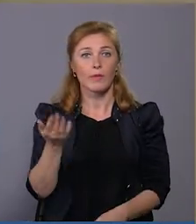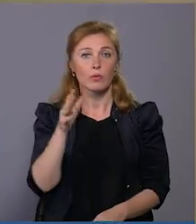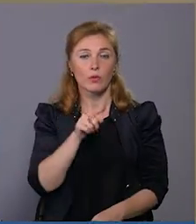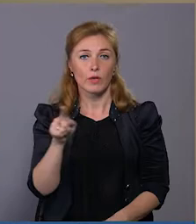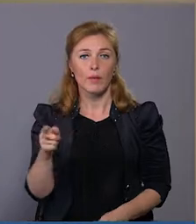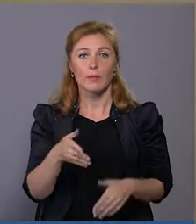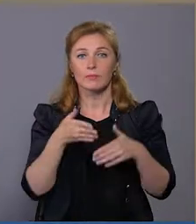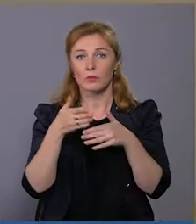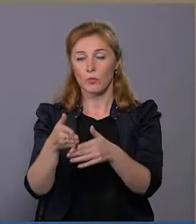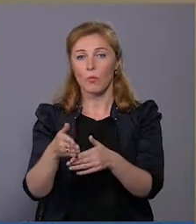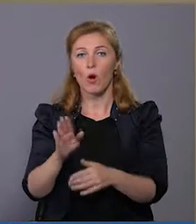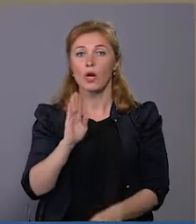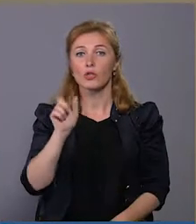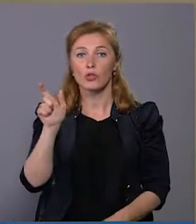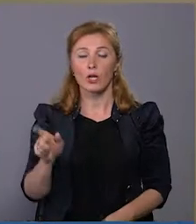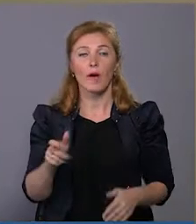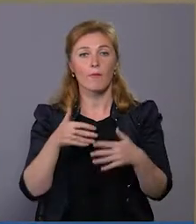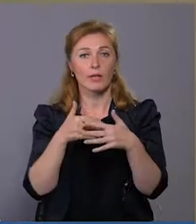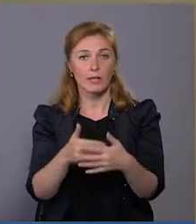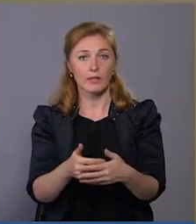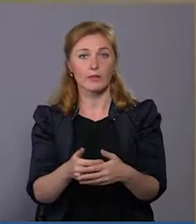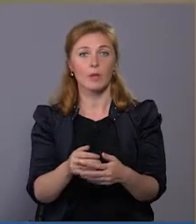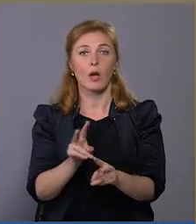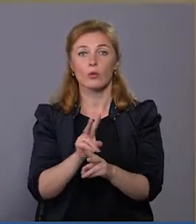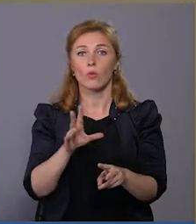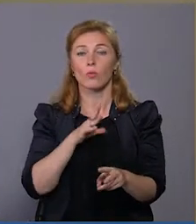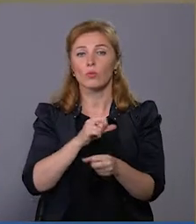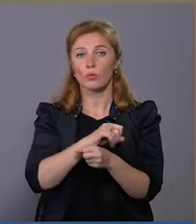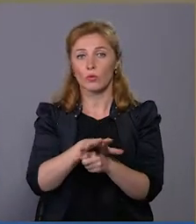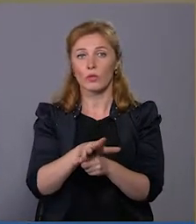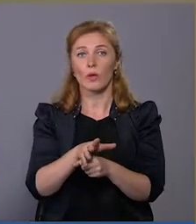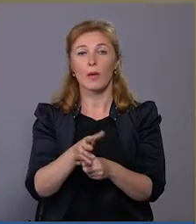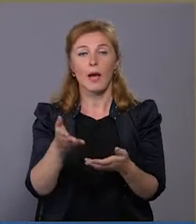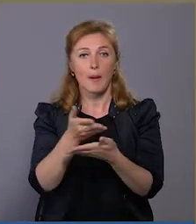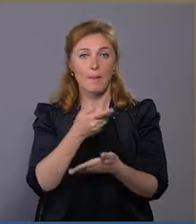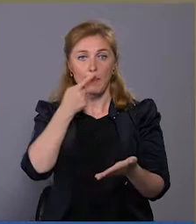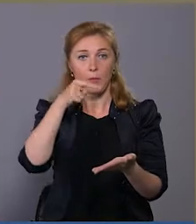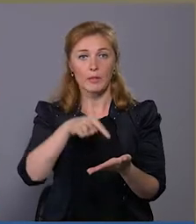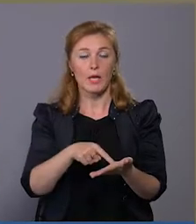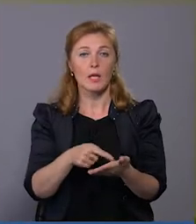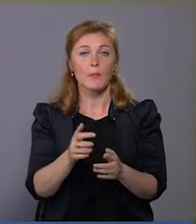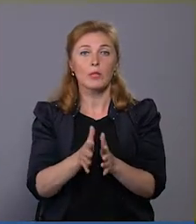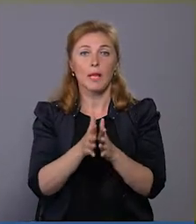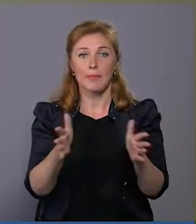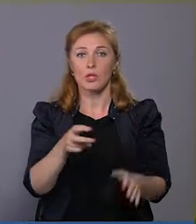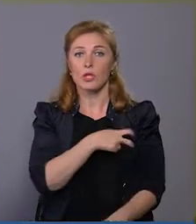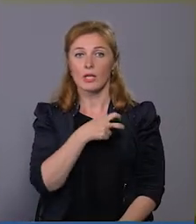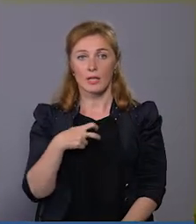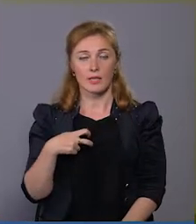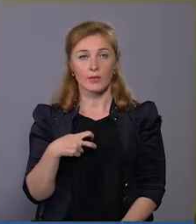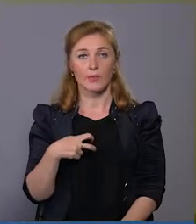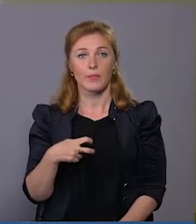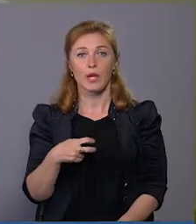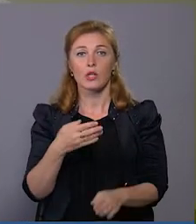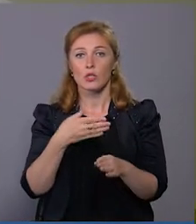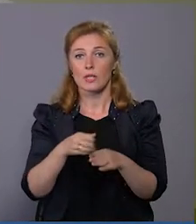вагітним, породіллям і роділлям з COVID-19. Тобто ми підпадали під найбільший ризик. Значна частина медичних